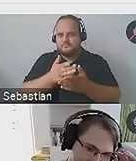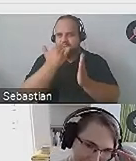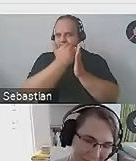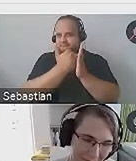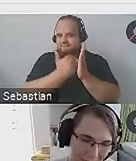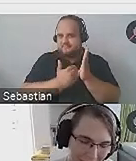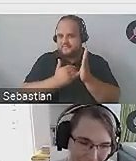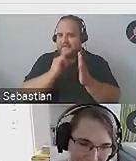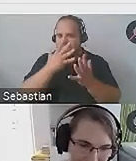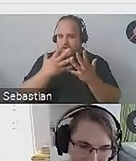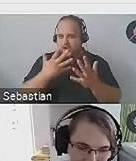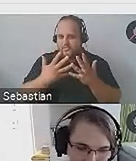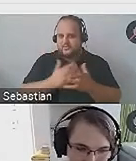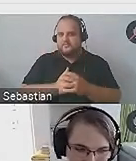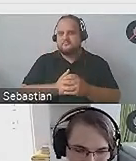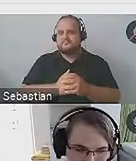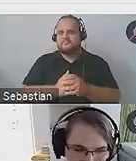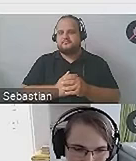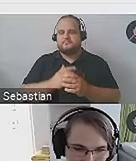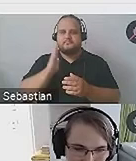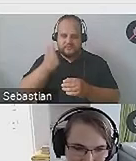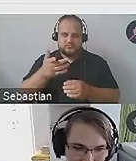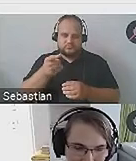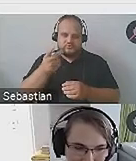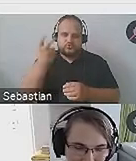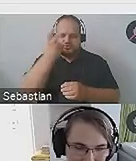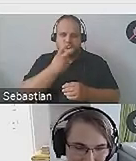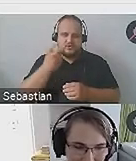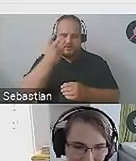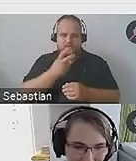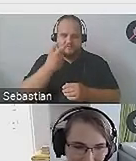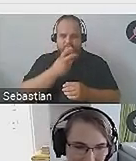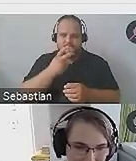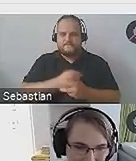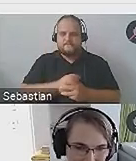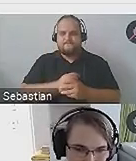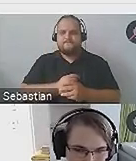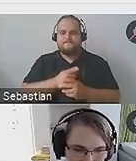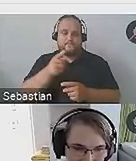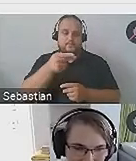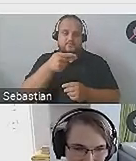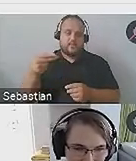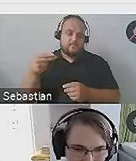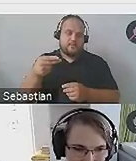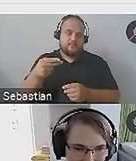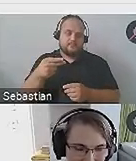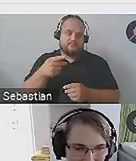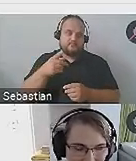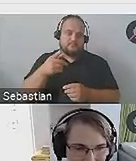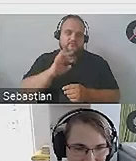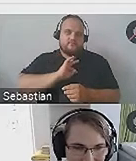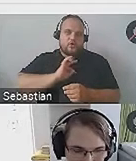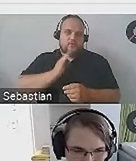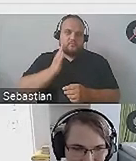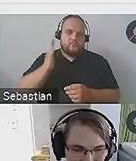zainspirowani i zainspirowane do tego, aby ten temat również w swoich bibliotekach